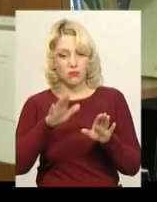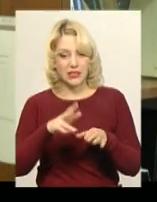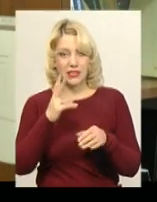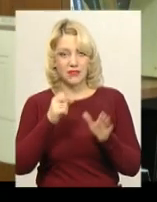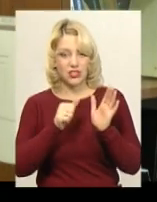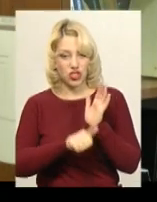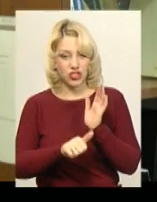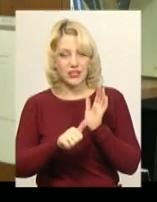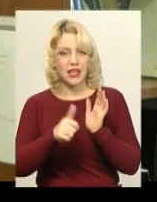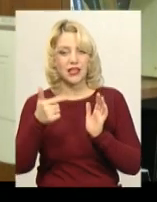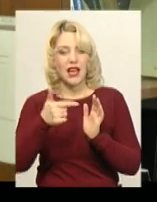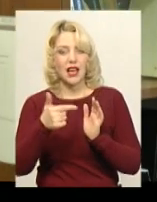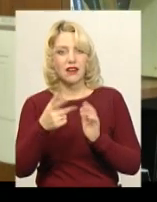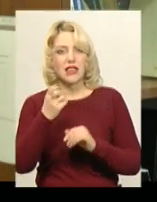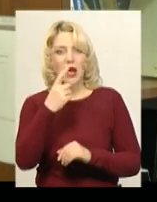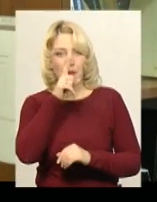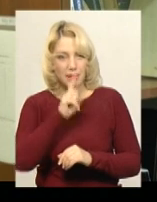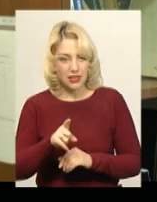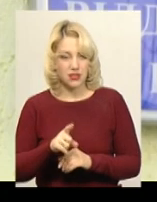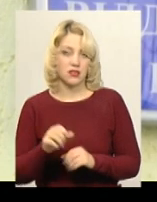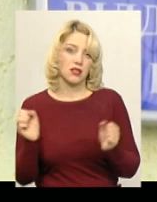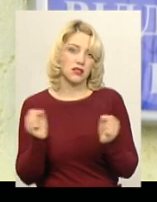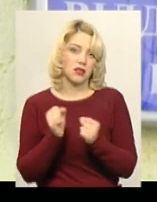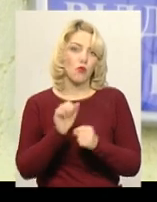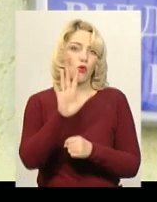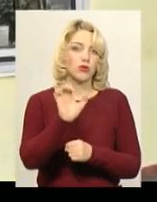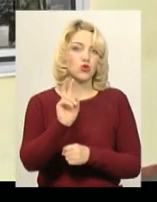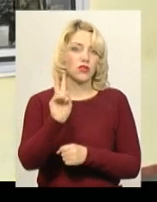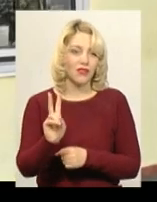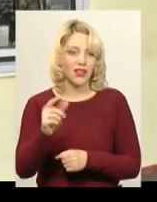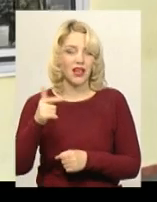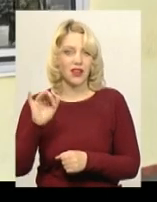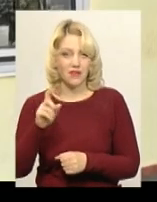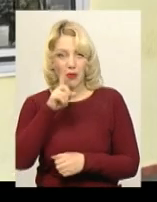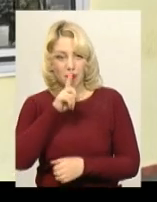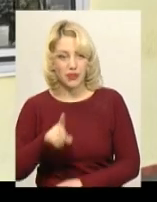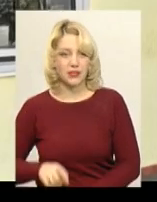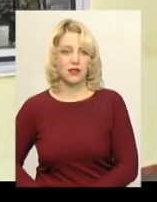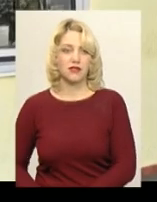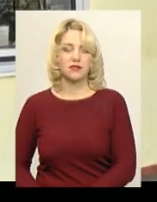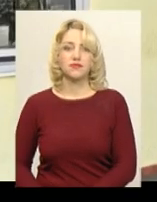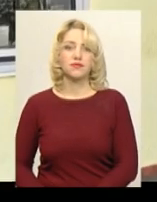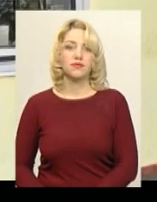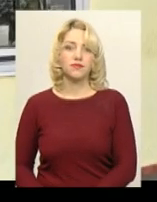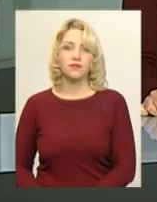на місяць, то зимою 502 гривні. Леся Боровець, Дем'ян Цегольник, новини Поділя Центр.